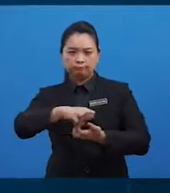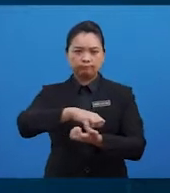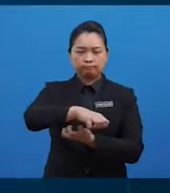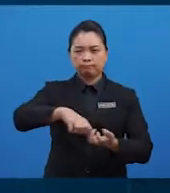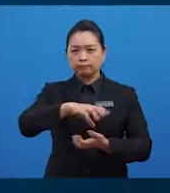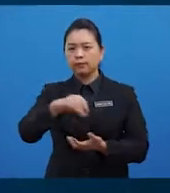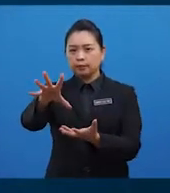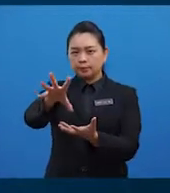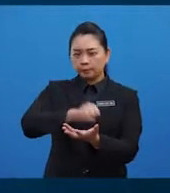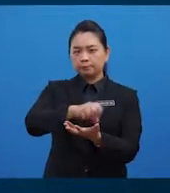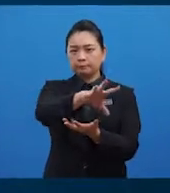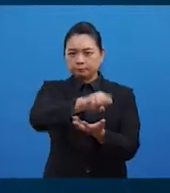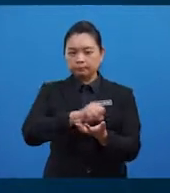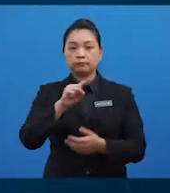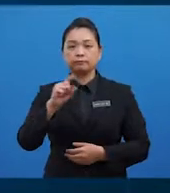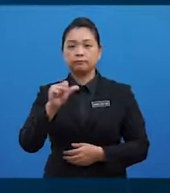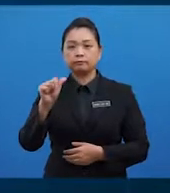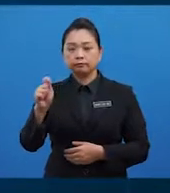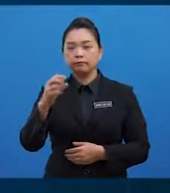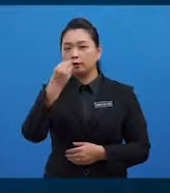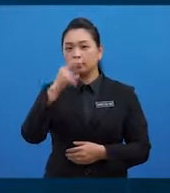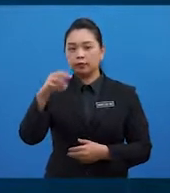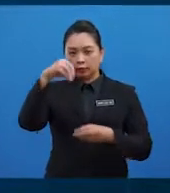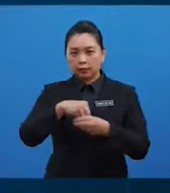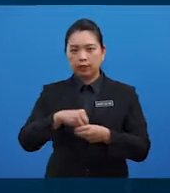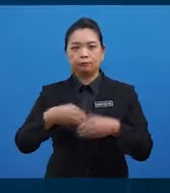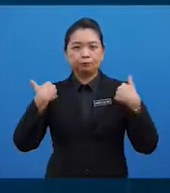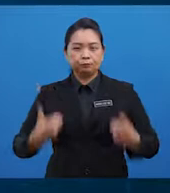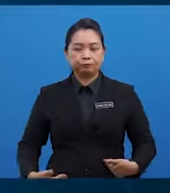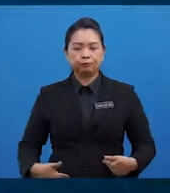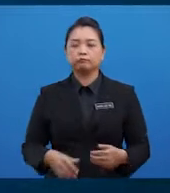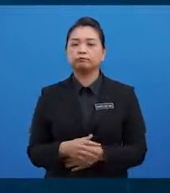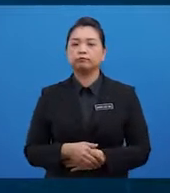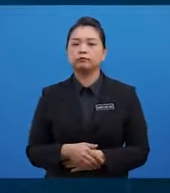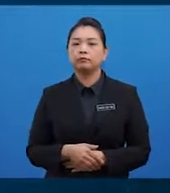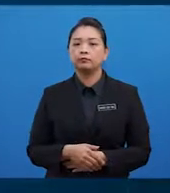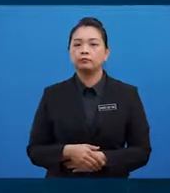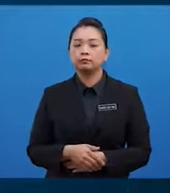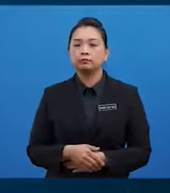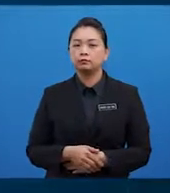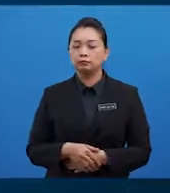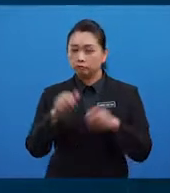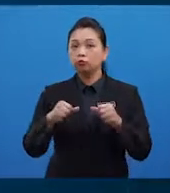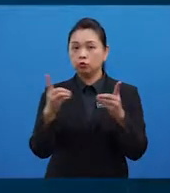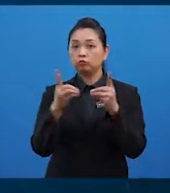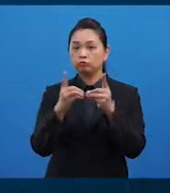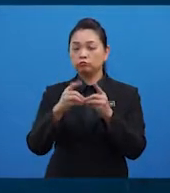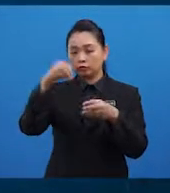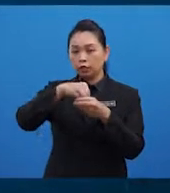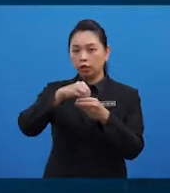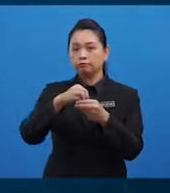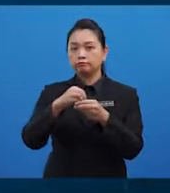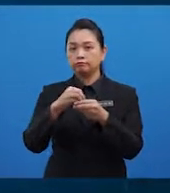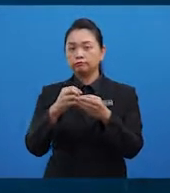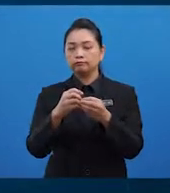penyerapan zat makanan dalam sistem tubuh. Sumber bagi magnesium seperti bijirin,